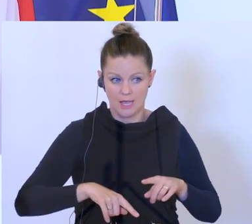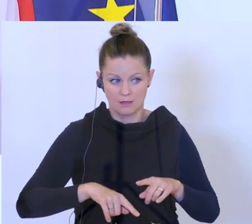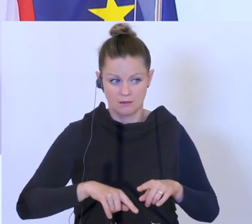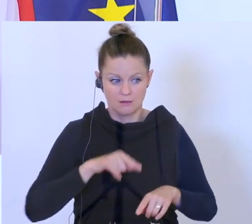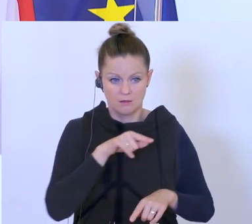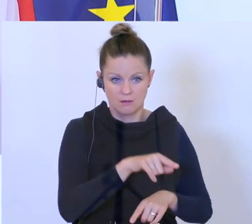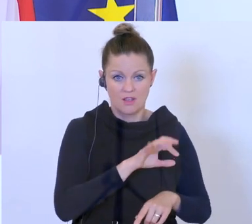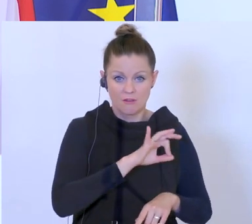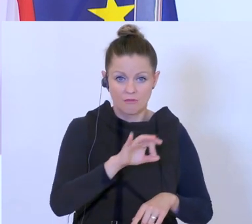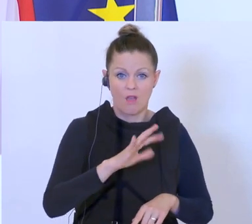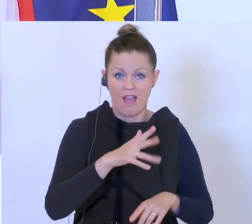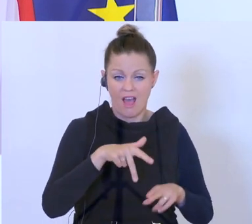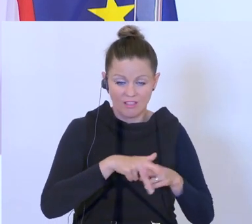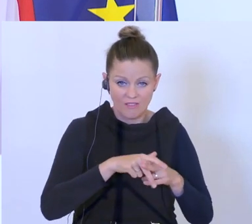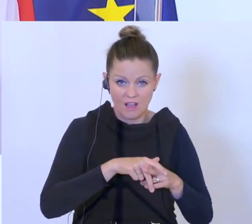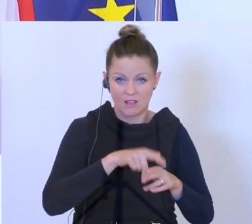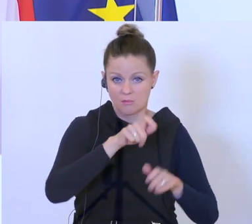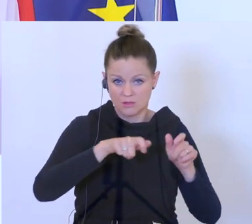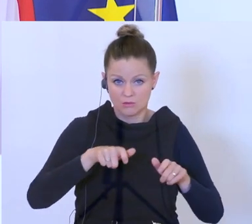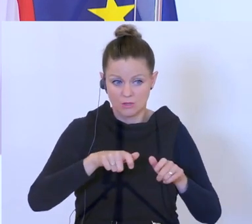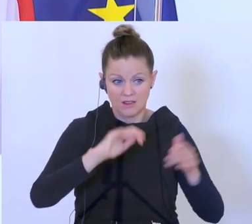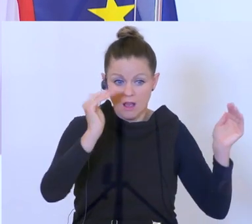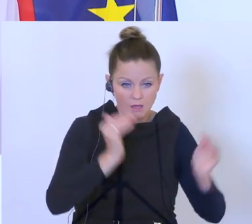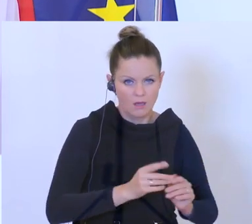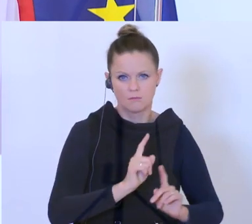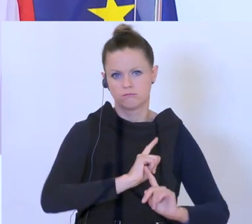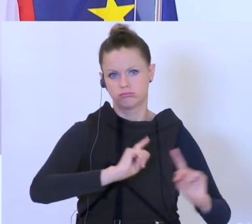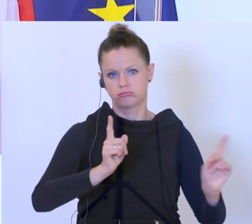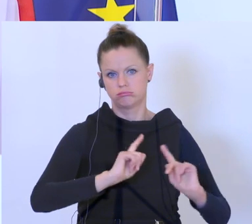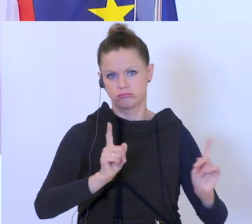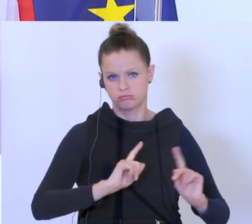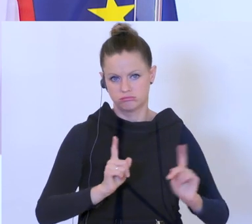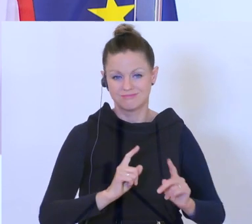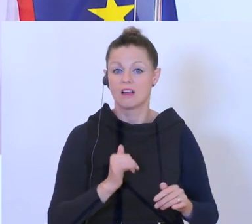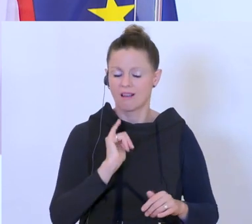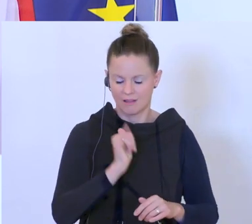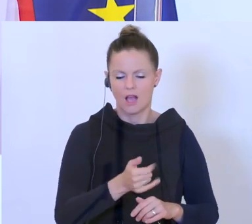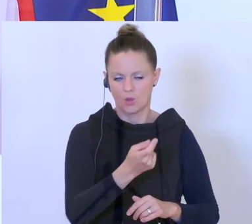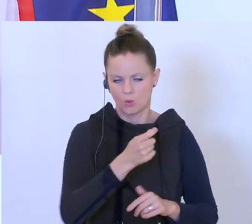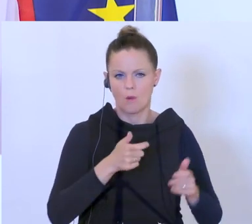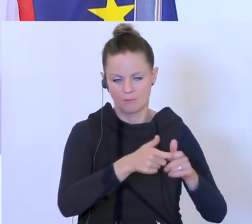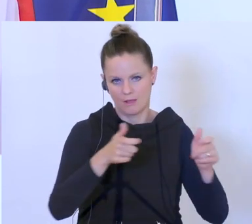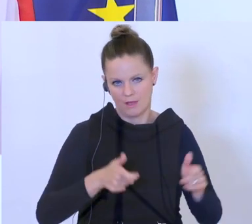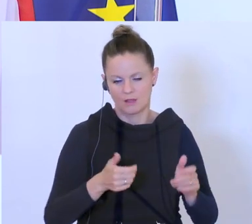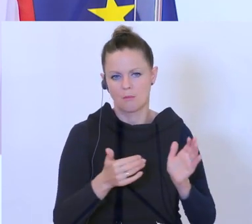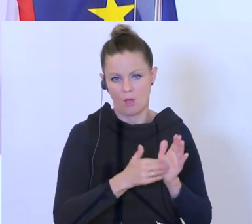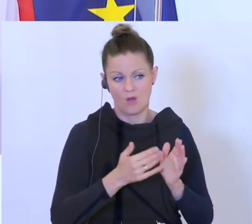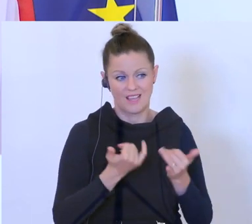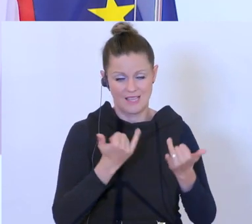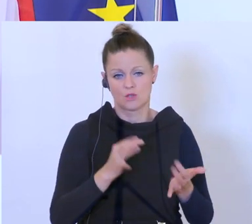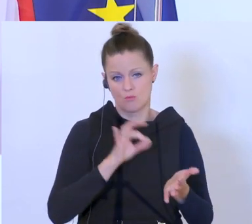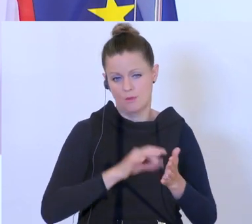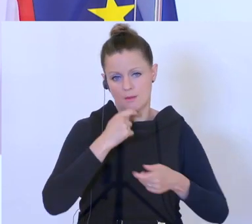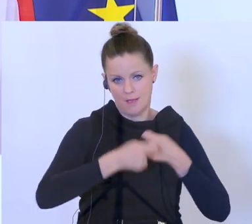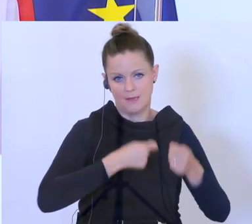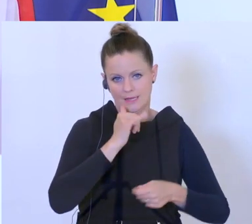für die Handwerker in der Ortschaft geht, dass die zurückgefahren werden oder sie massiv darunter leiden. Deswegen ja, hier wird es ein Paket brauchen, an dem arbeiten wir zur Stunde.